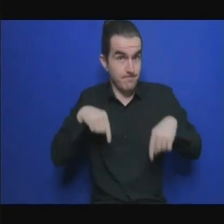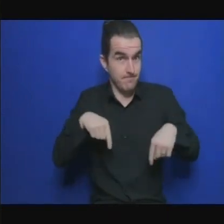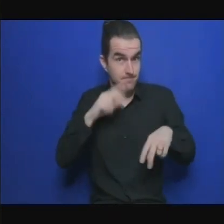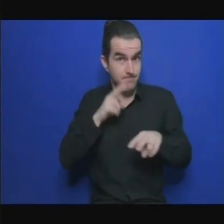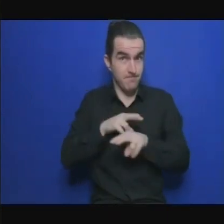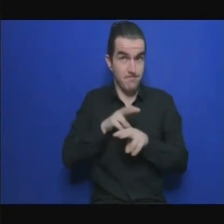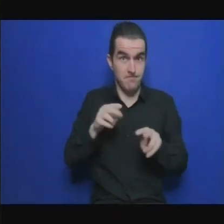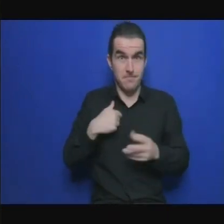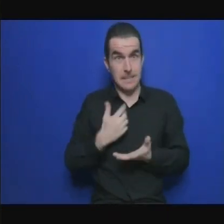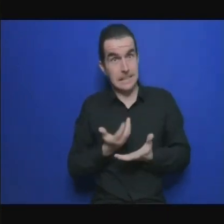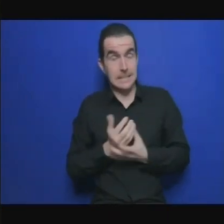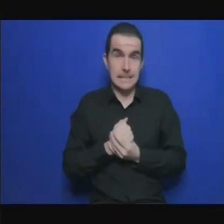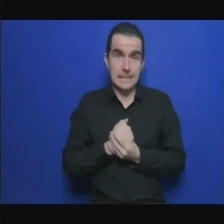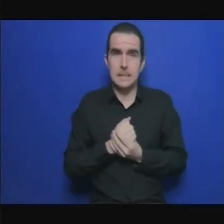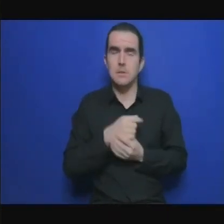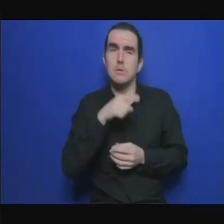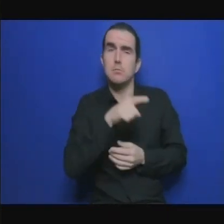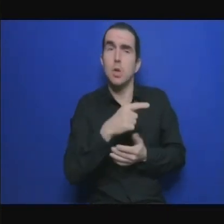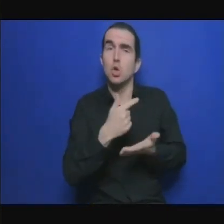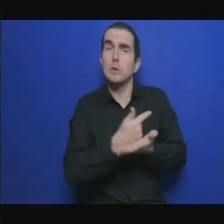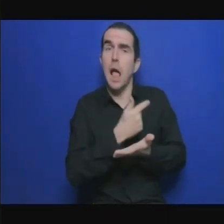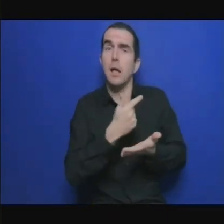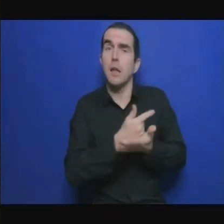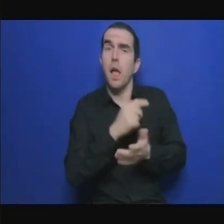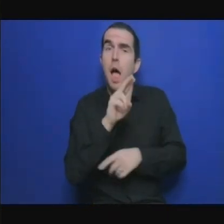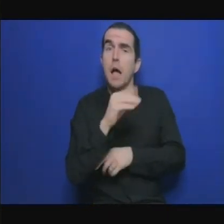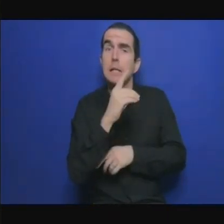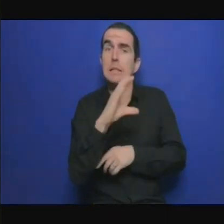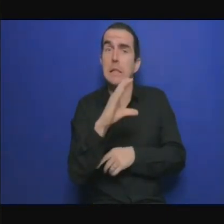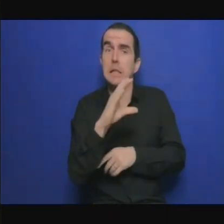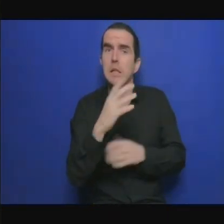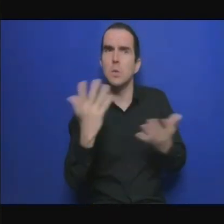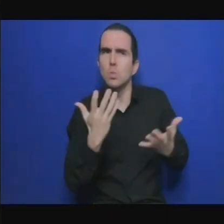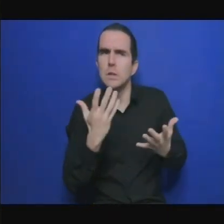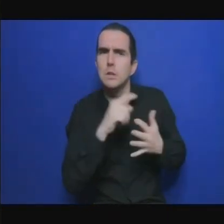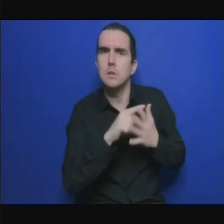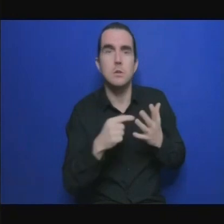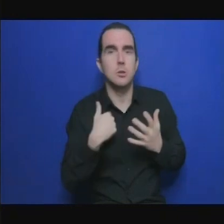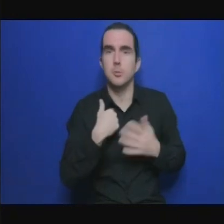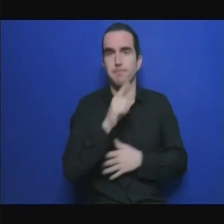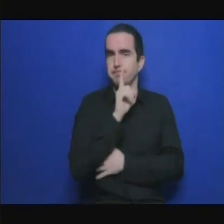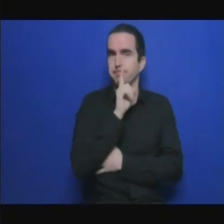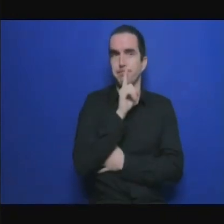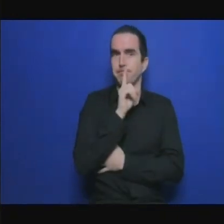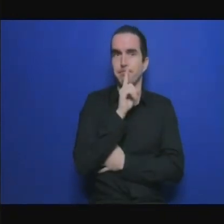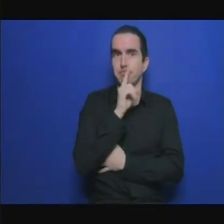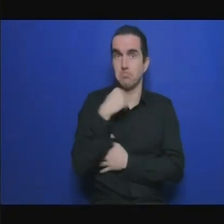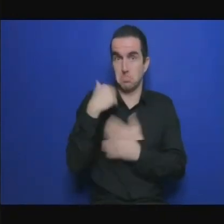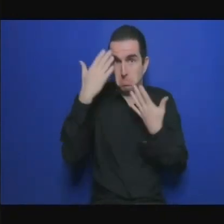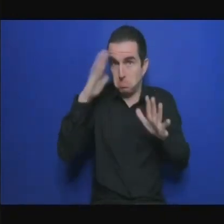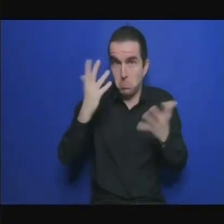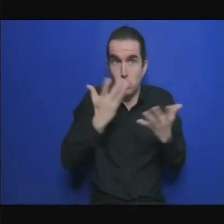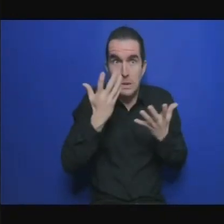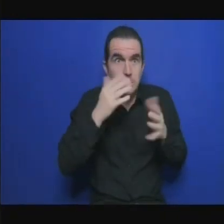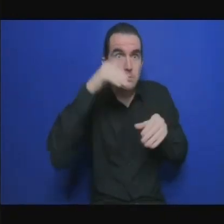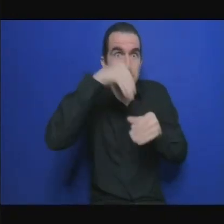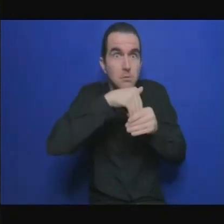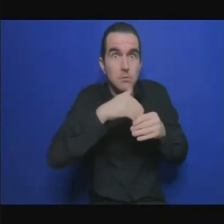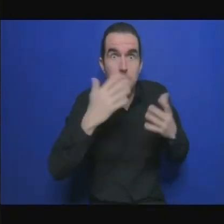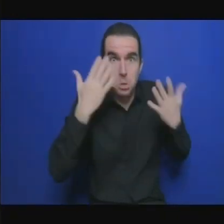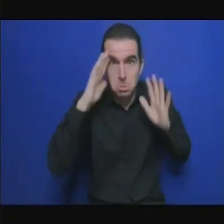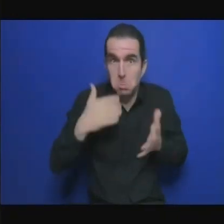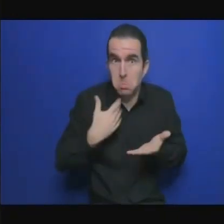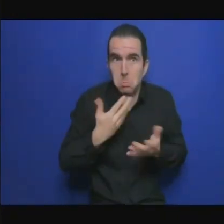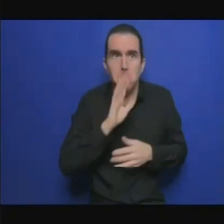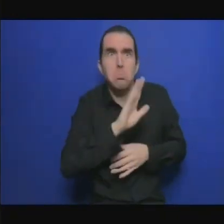le Ghana s'est engagé je ne sais pas pourquoi il l fait d'ailleurs je ne peux même pas dire que si le Ghana ou le Nigeria ou